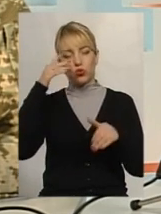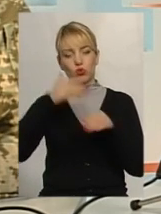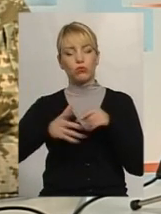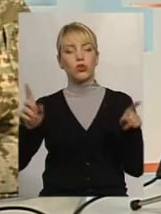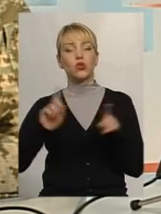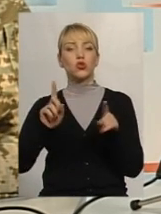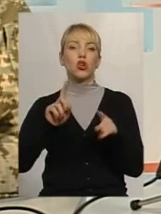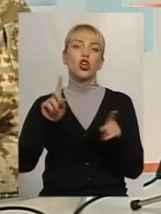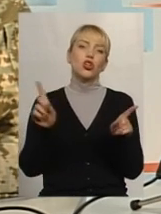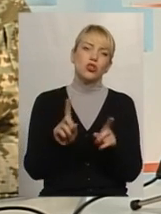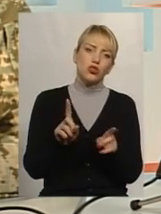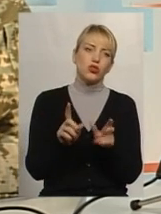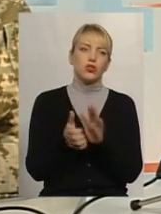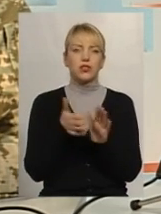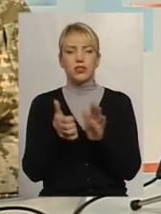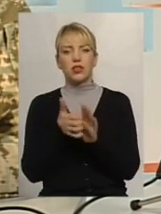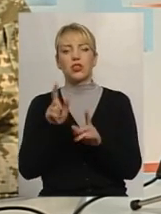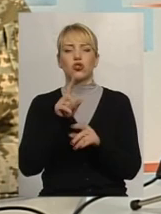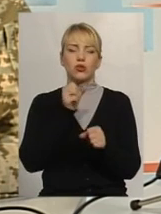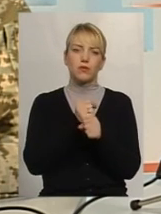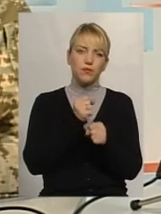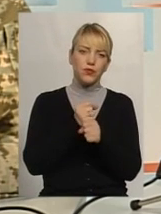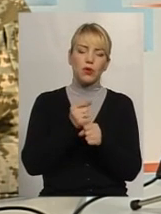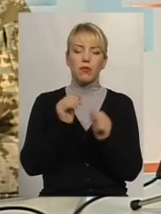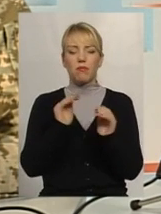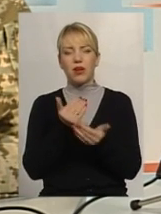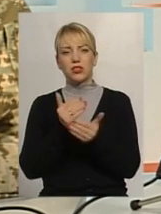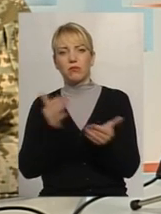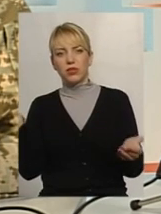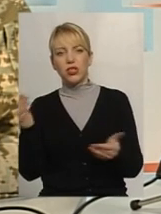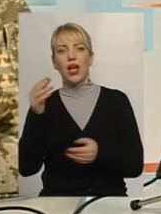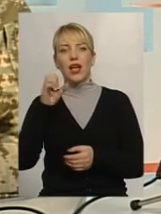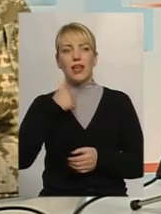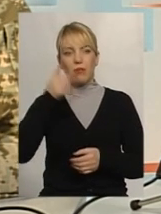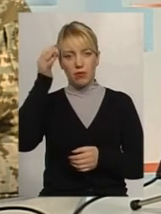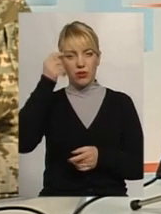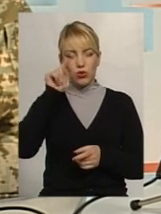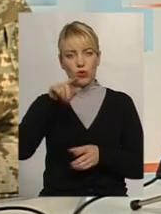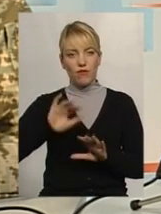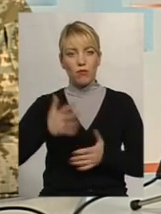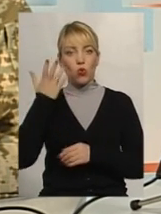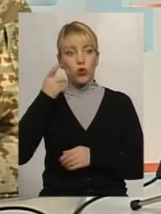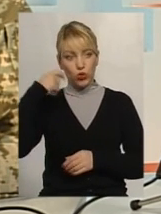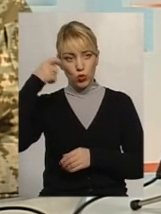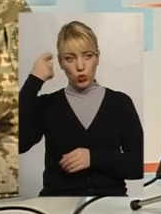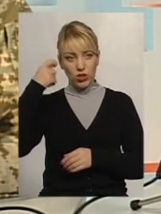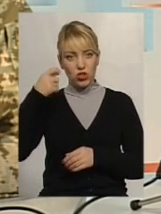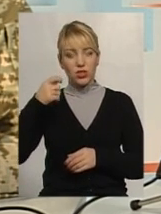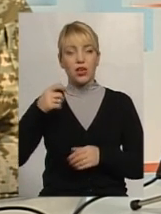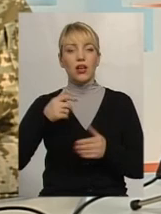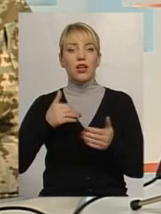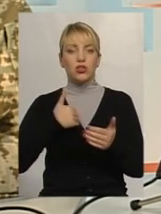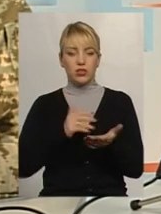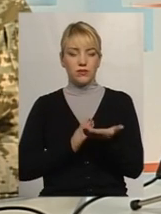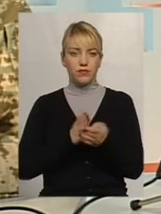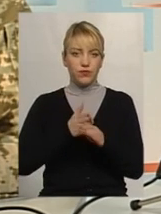зроблено більше, щось менше. Я пам'ятаю той випадок, коли Туреччина набувала членство в